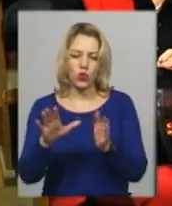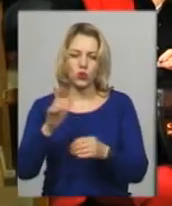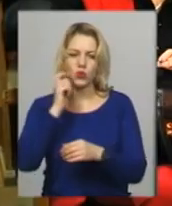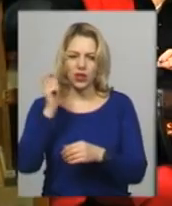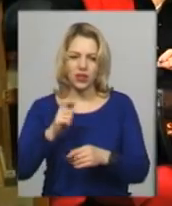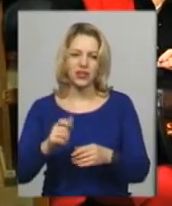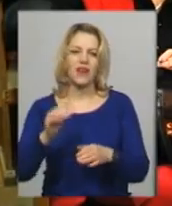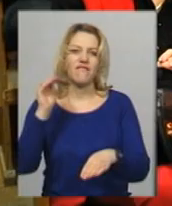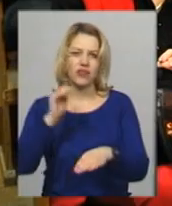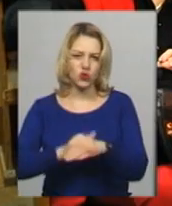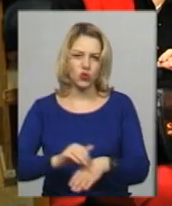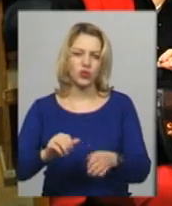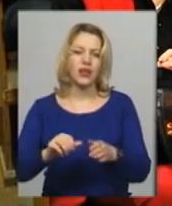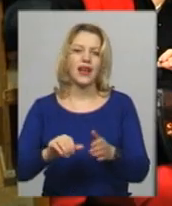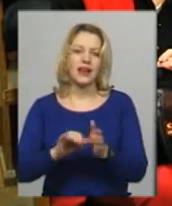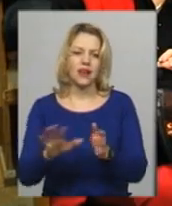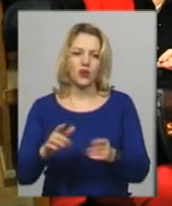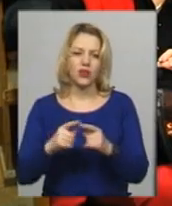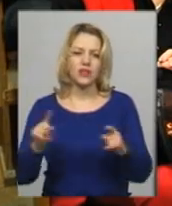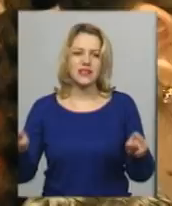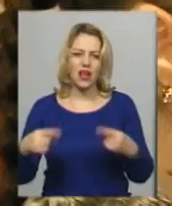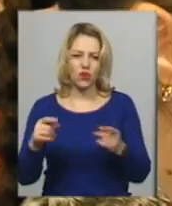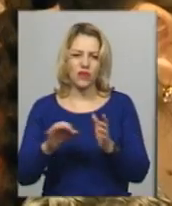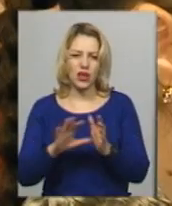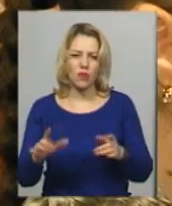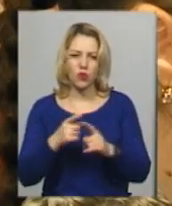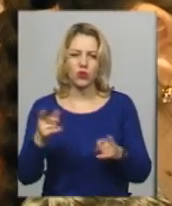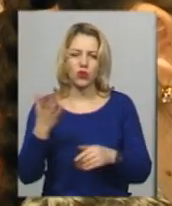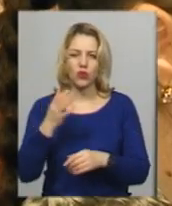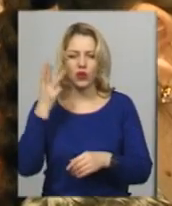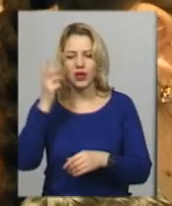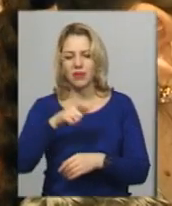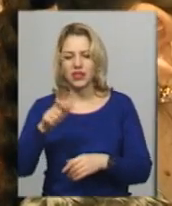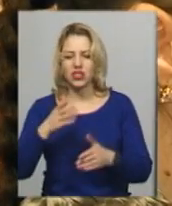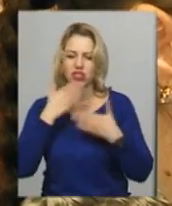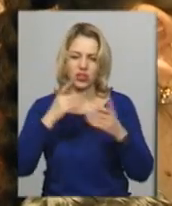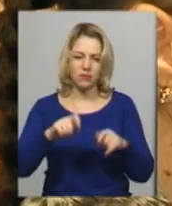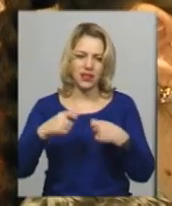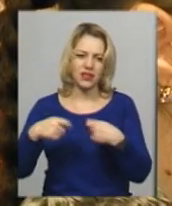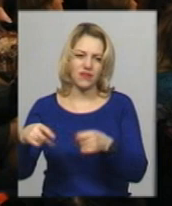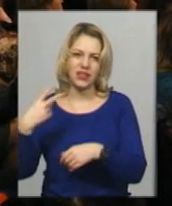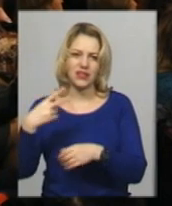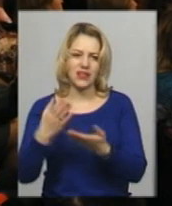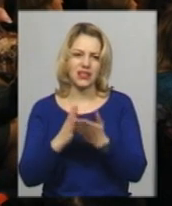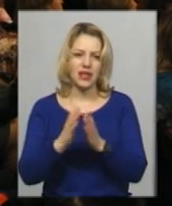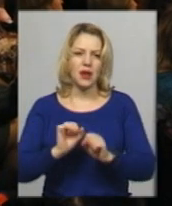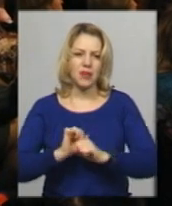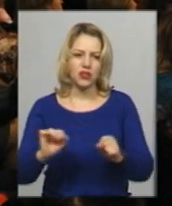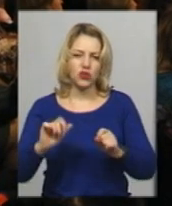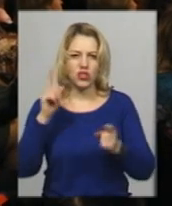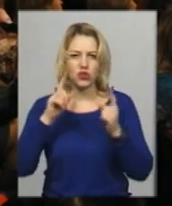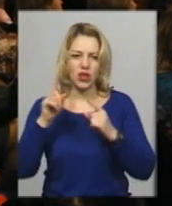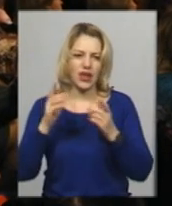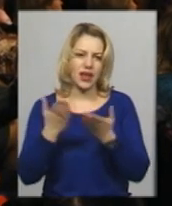Встановлення рекорду тривало місяць, протягом якого маленькі хмельничани читали і передавали один одному 20 книг патріотичної казки